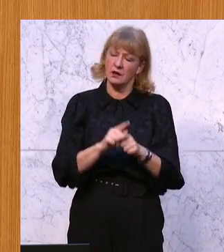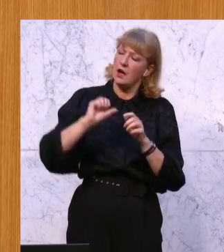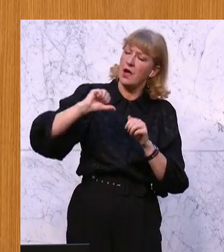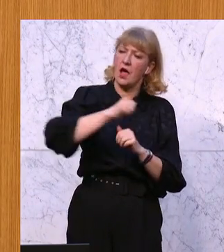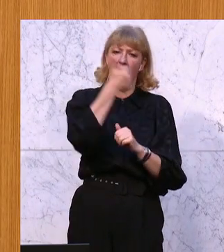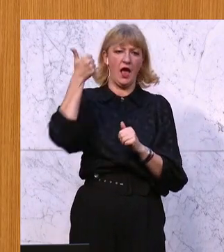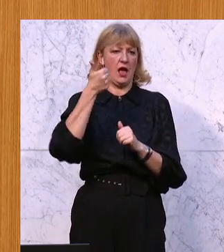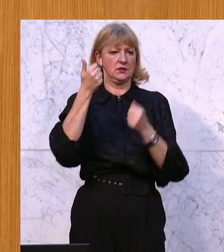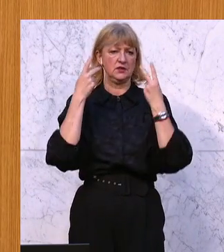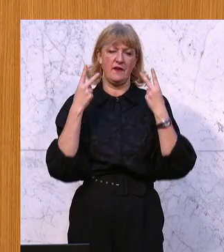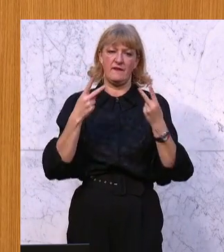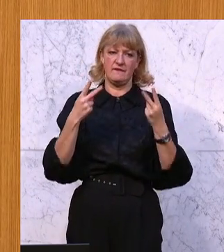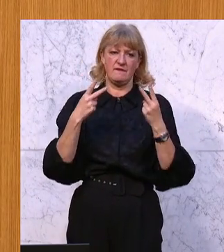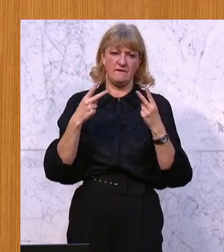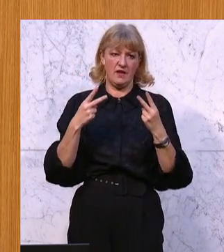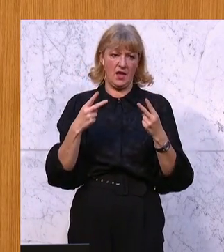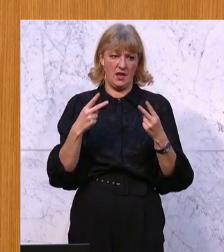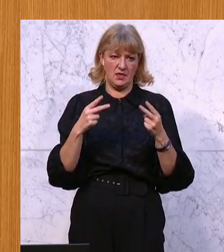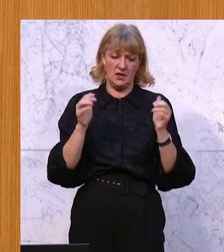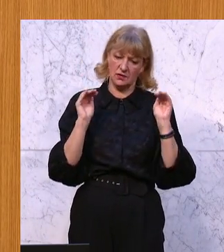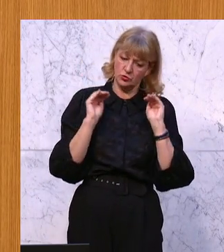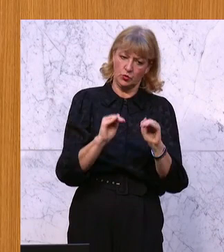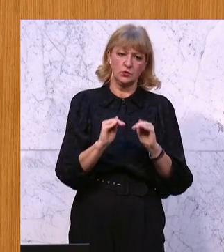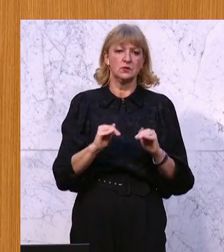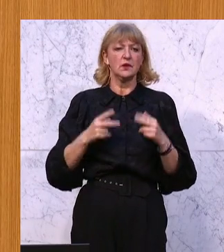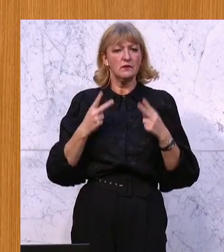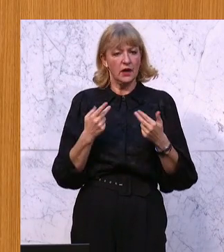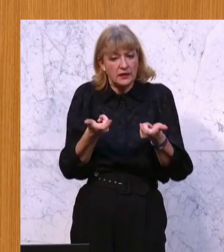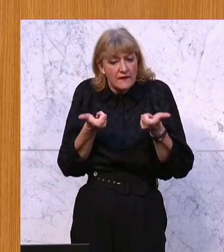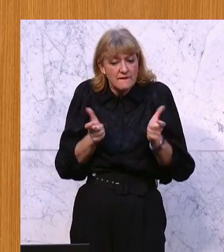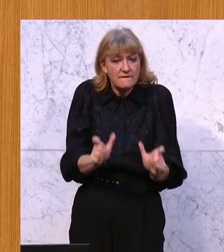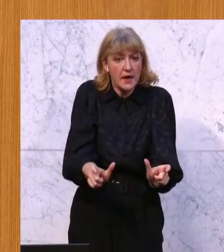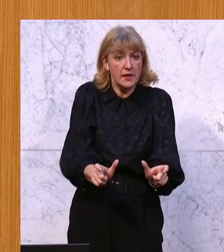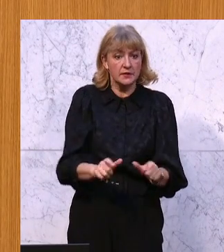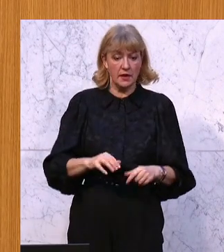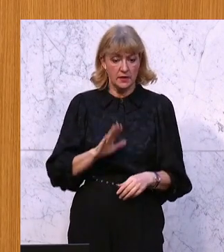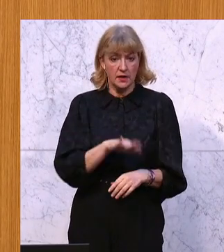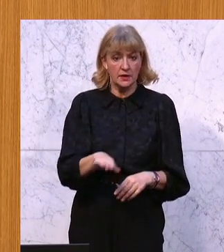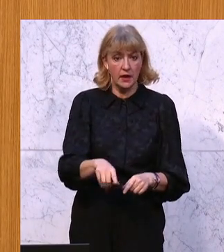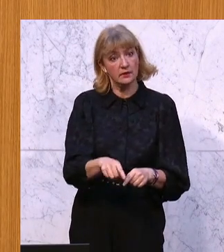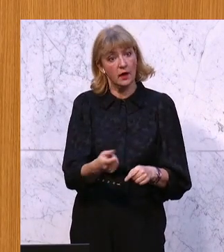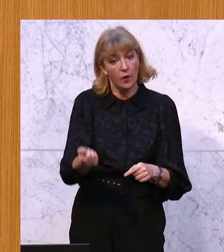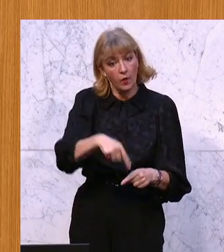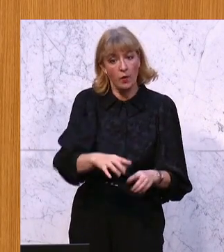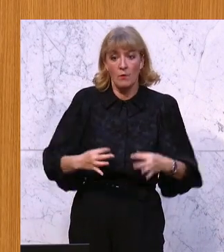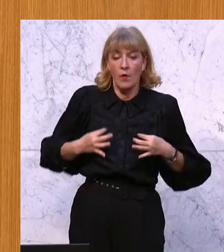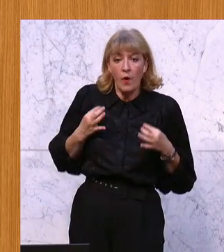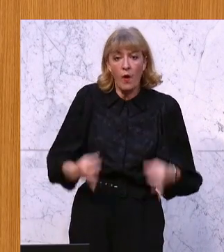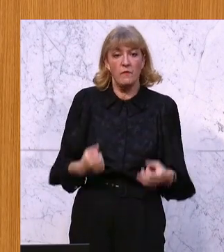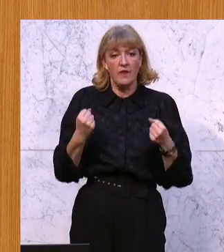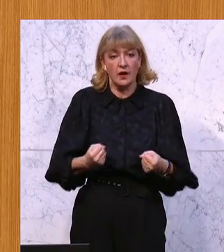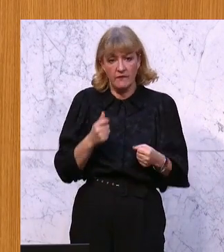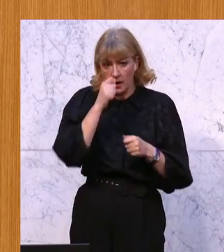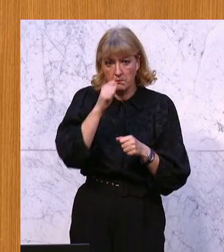Und dabei ist es entscheidend, dass wir verhindern, dass Kinder überhaupt erst zu Opfern vor Gewalt und